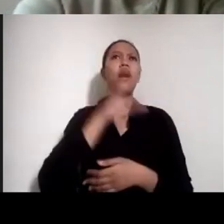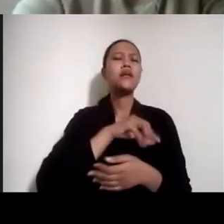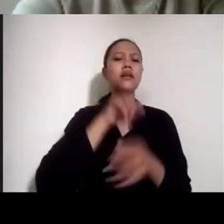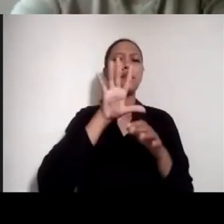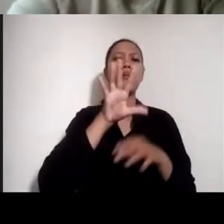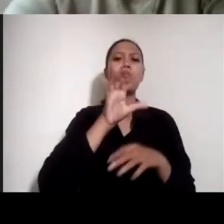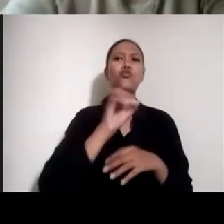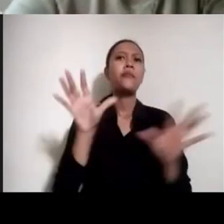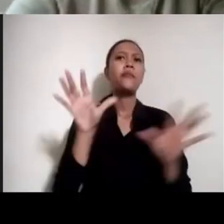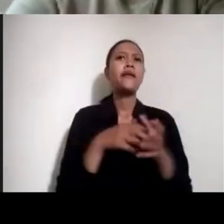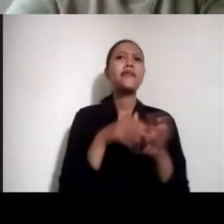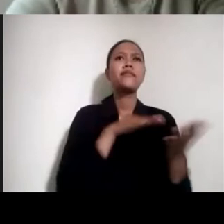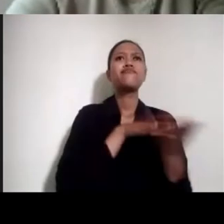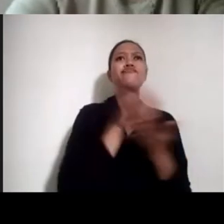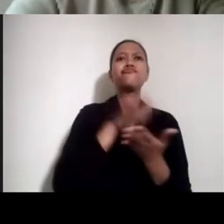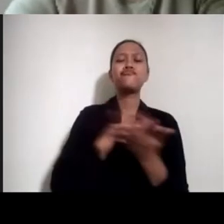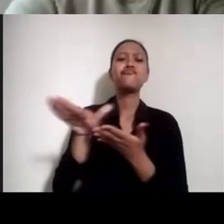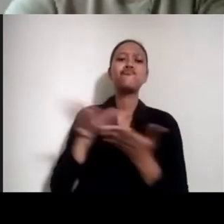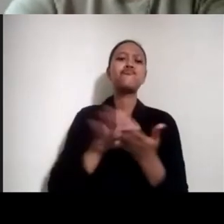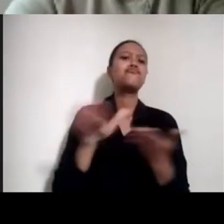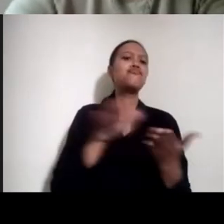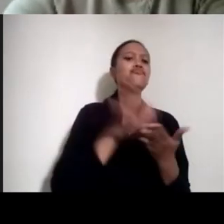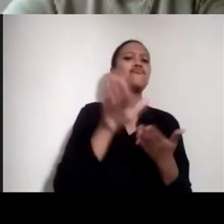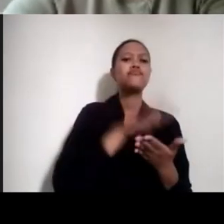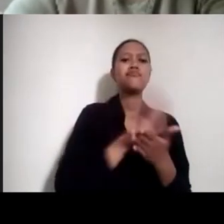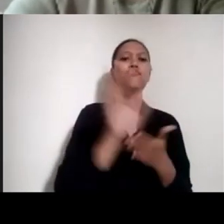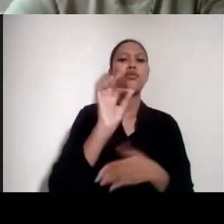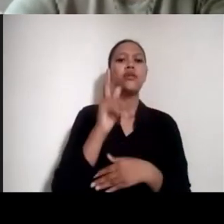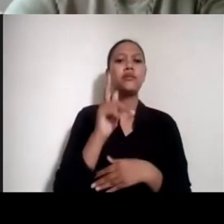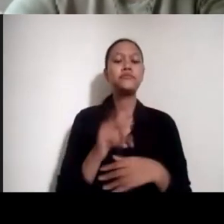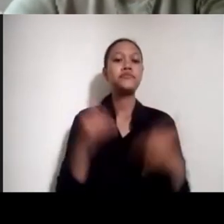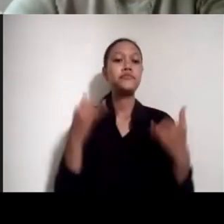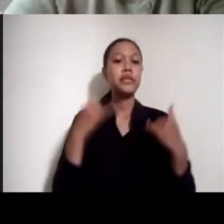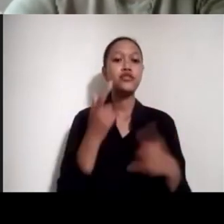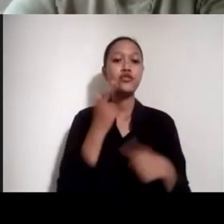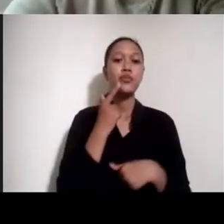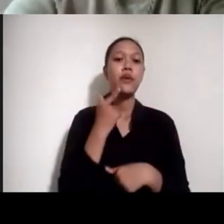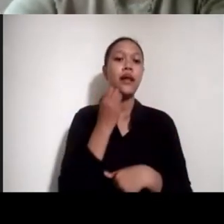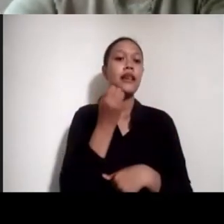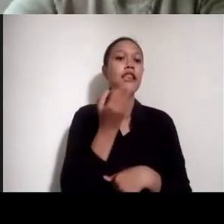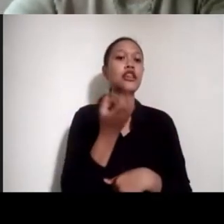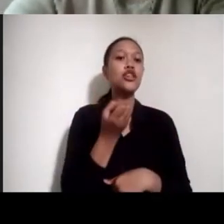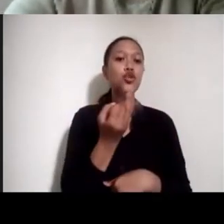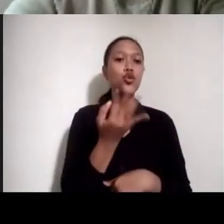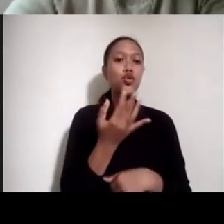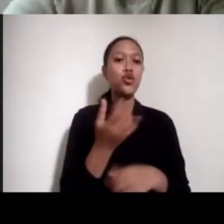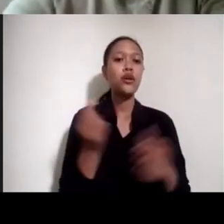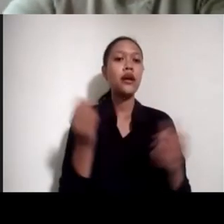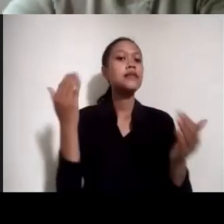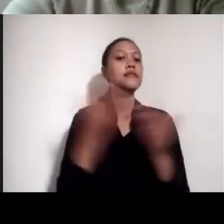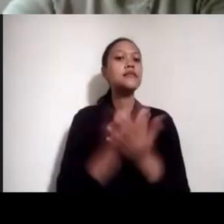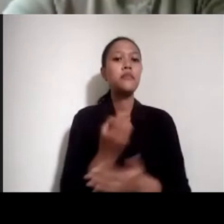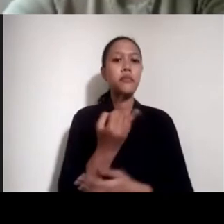sehari cuma bisa nganter 50 paket. Oke. Sekarang kita hitung pendapatannya.